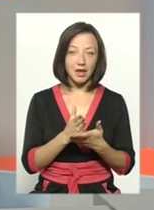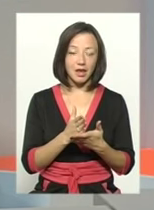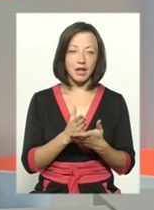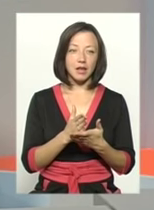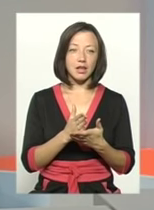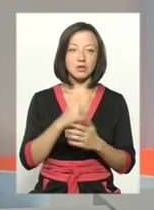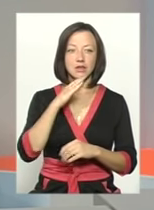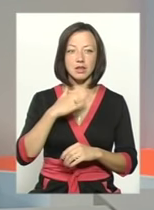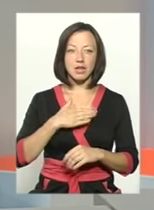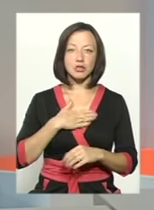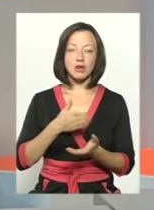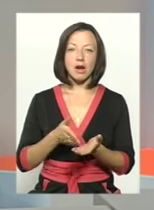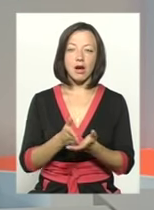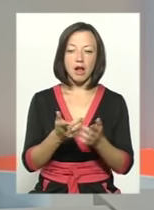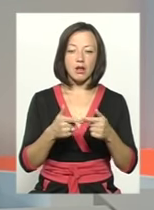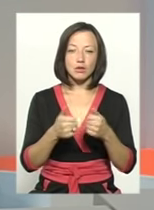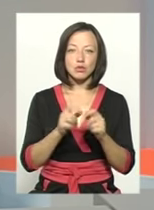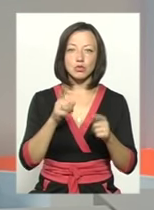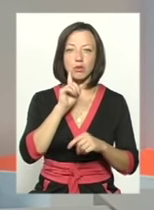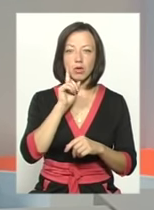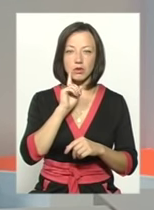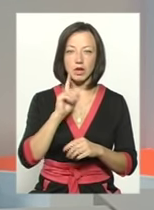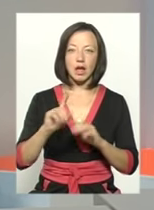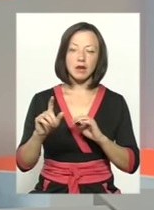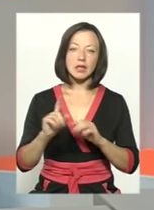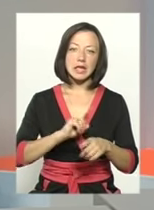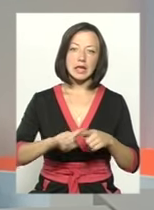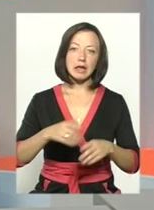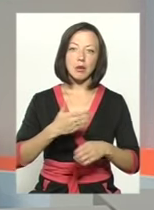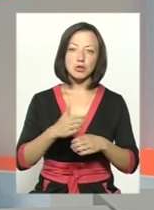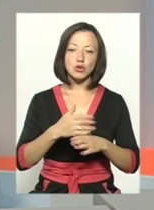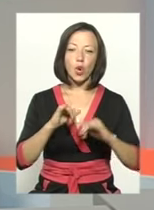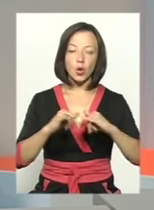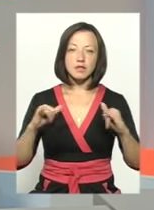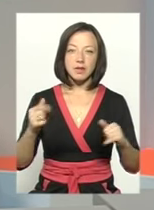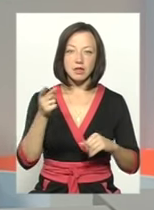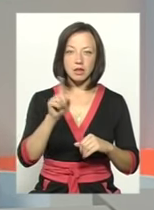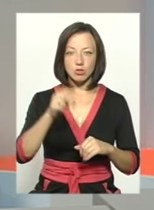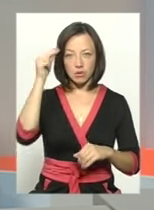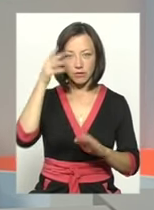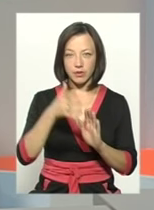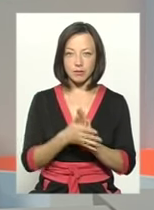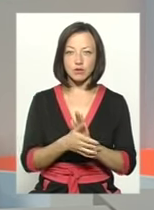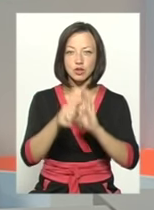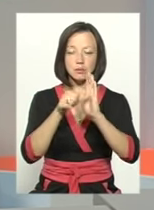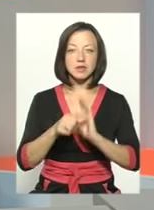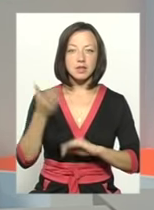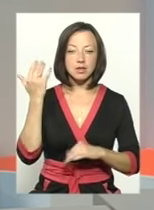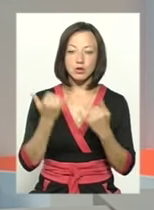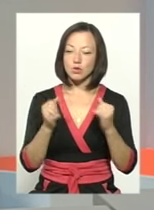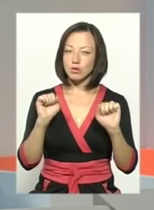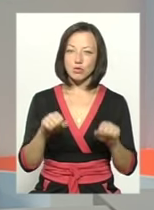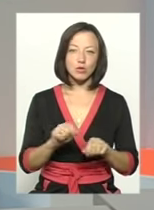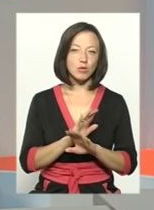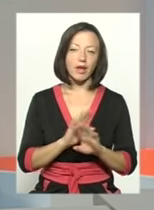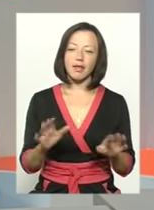наша галузь дуже молода і динамічно розвивається. Те, що ти вивчив півроку назад, сьогодні вже може бути